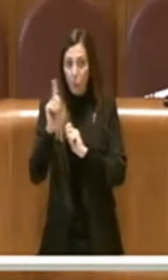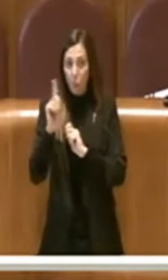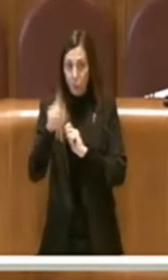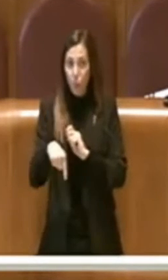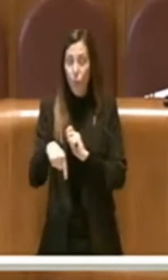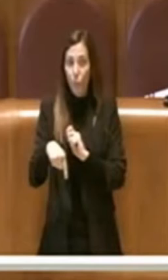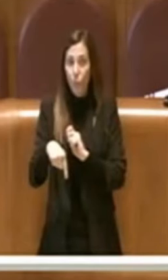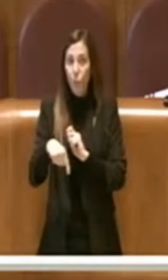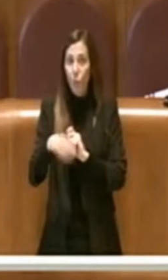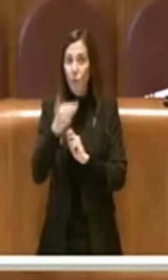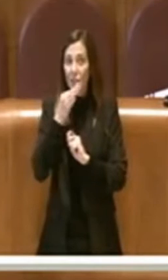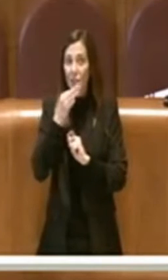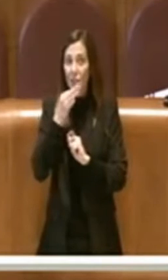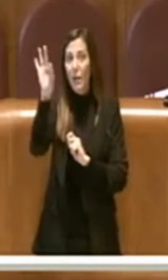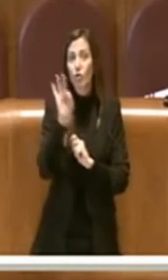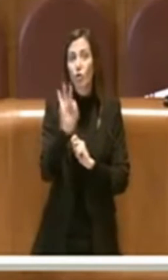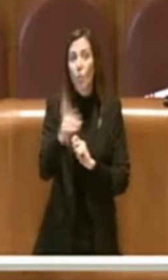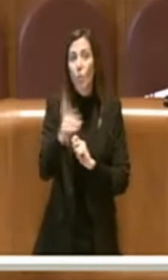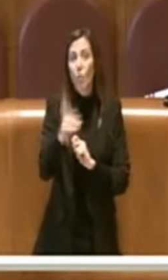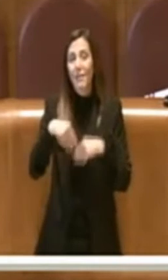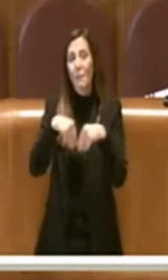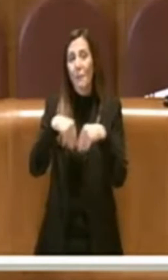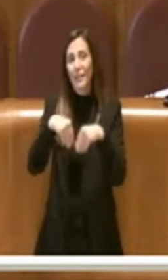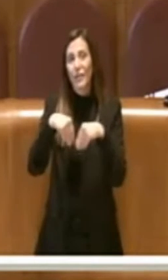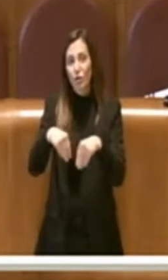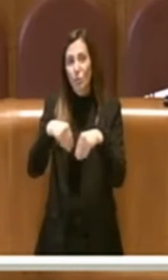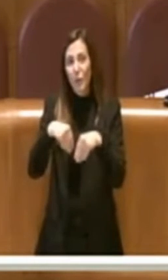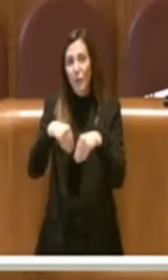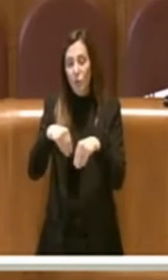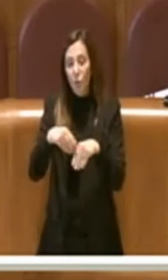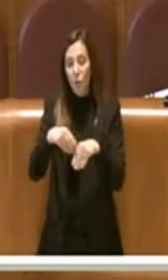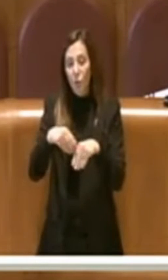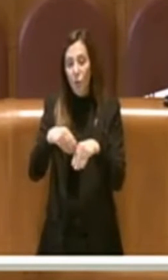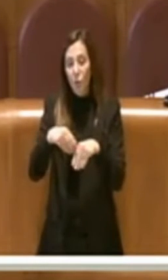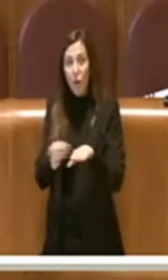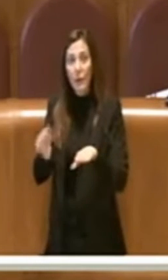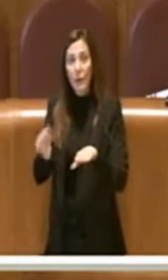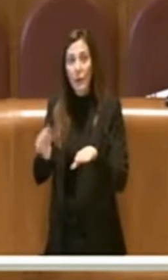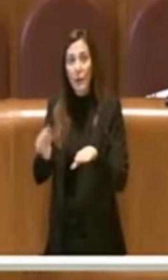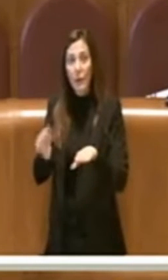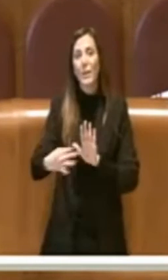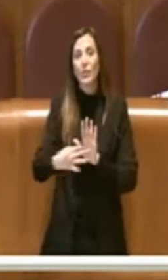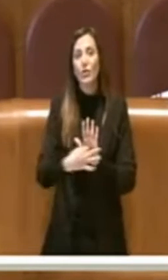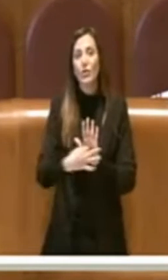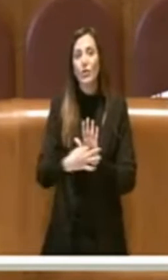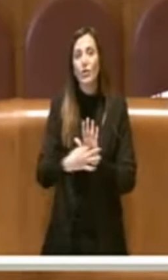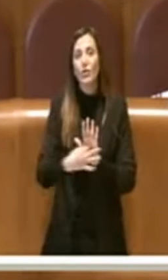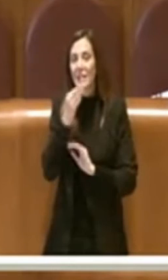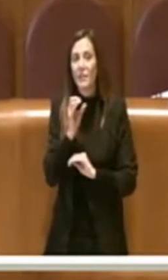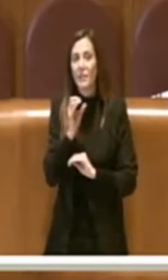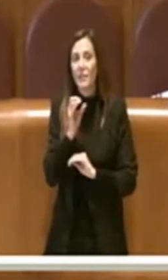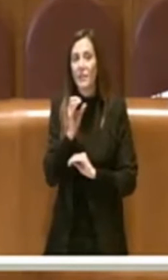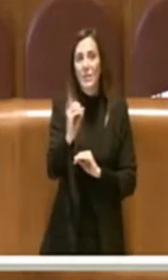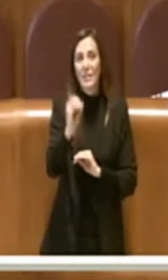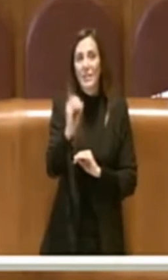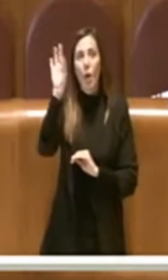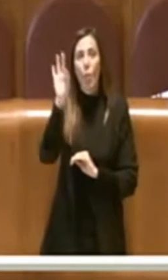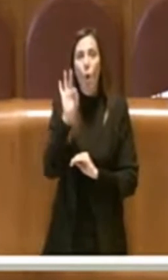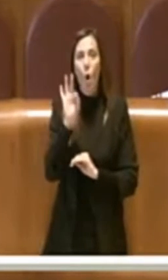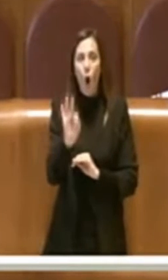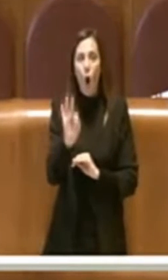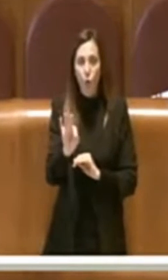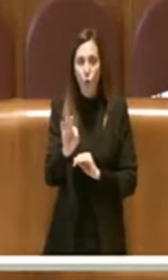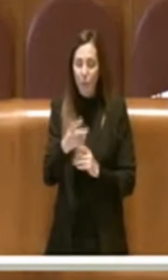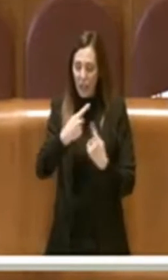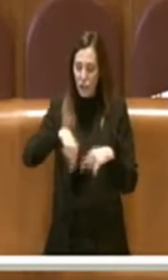quorum di partecipazione introducendo quindi il principio dello zero quorum per cui abbiamo